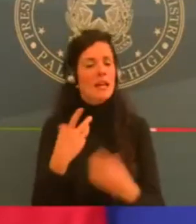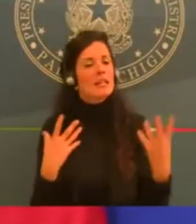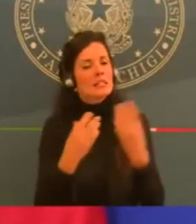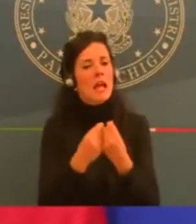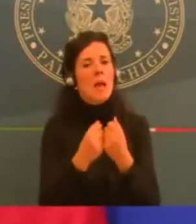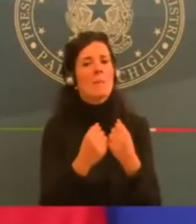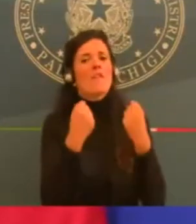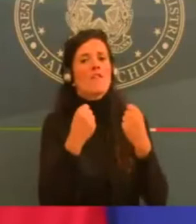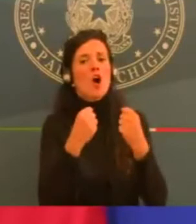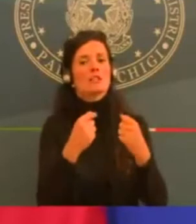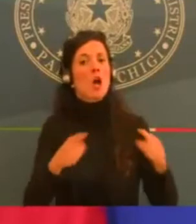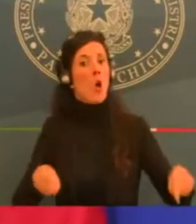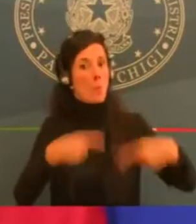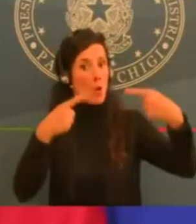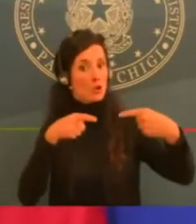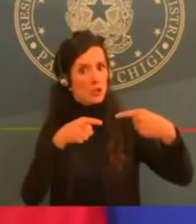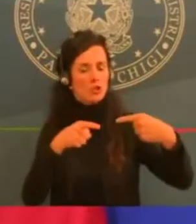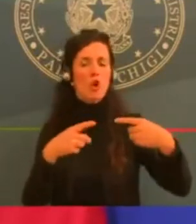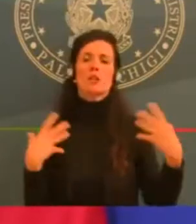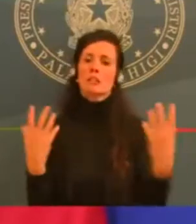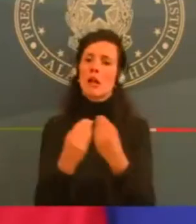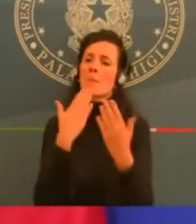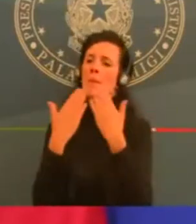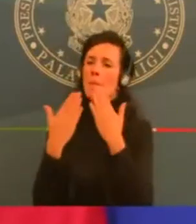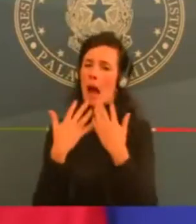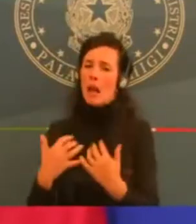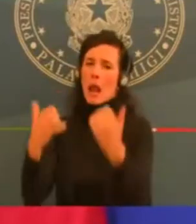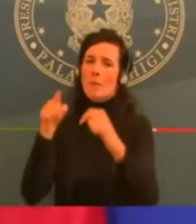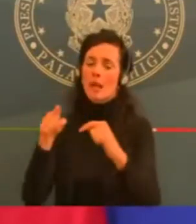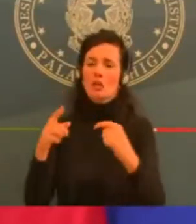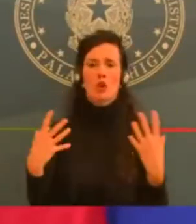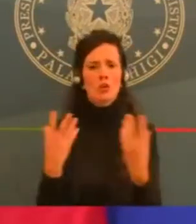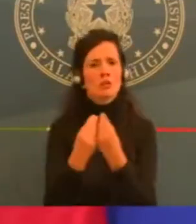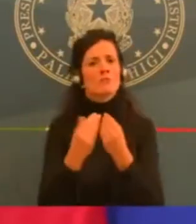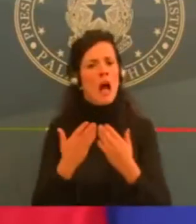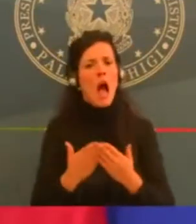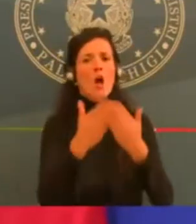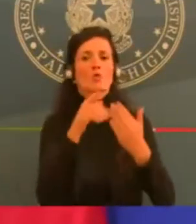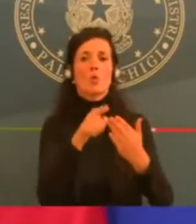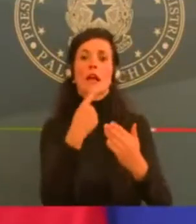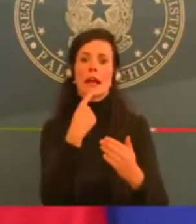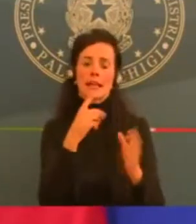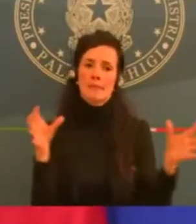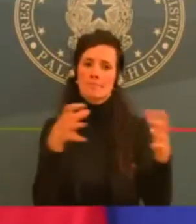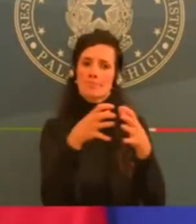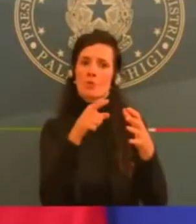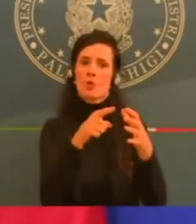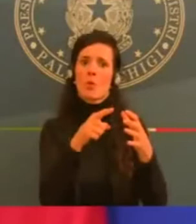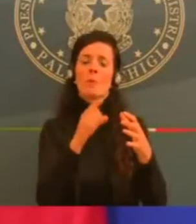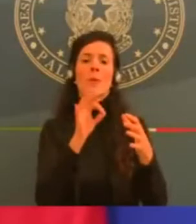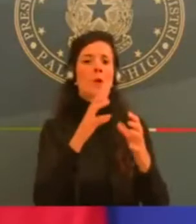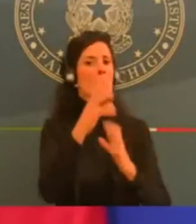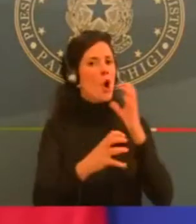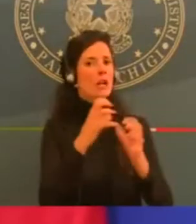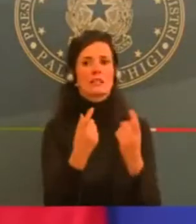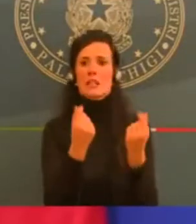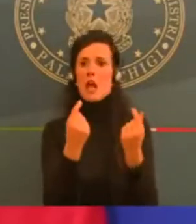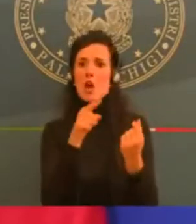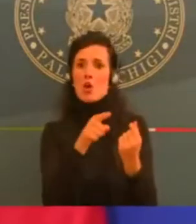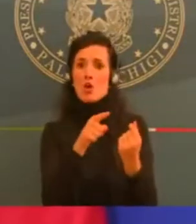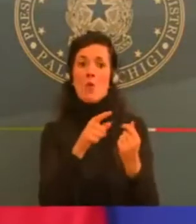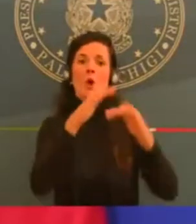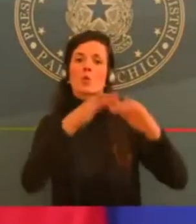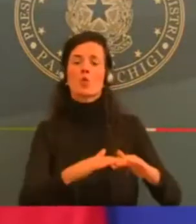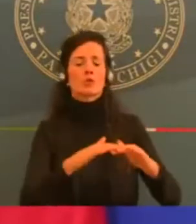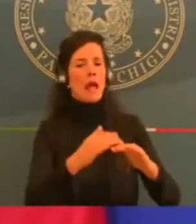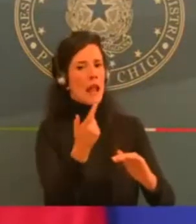e sono anche meno garantite. Parlo ad esempio dei lavoratori autonomi e anche delle partite IVA. Stanno facendo un grande lavoro